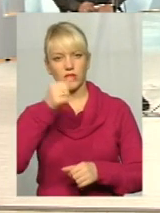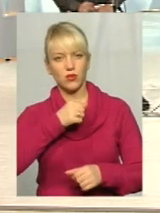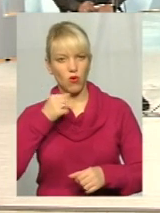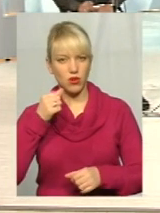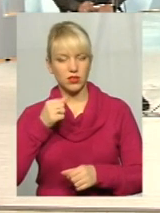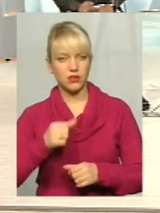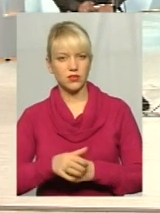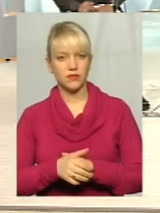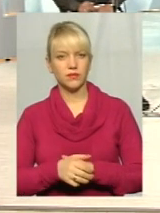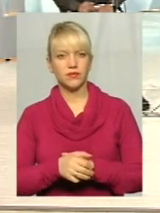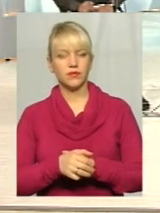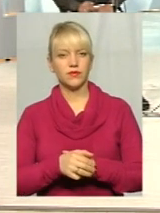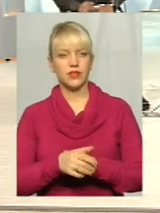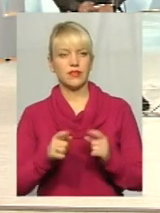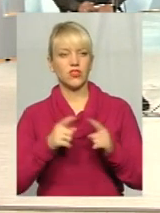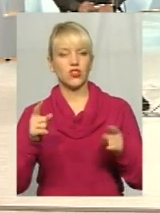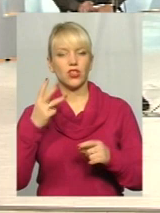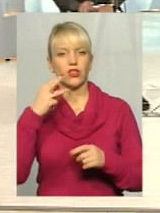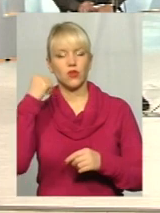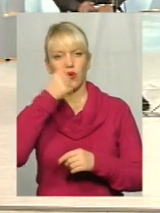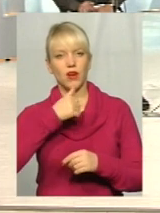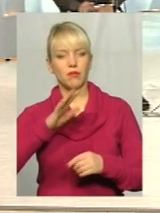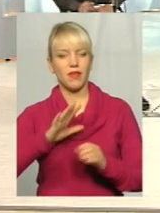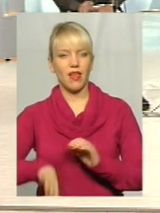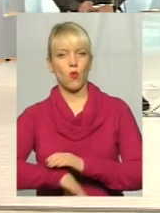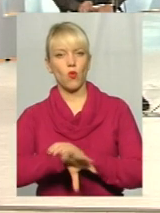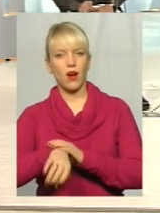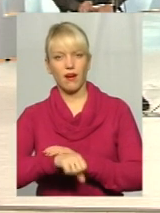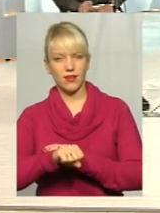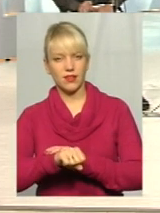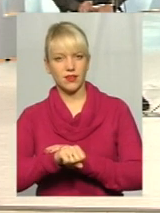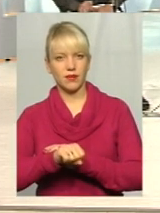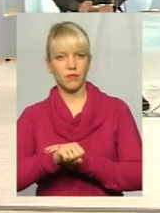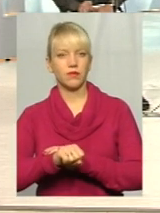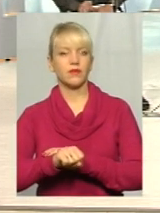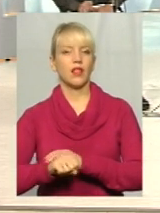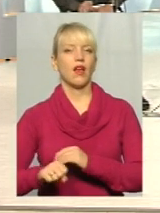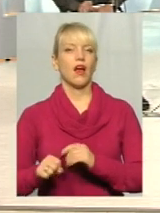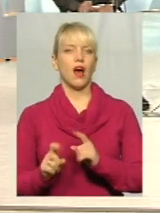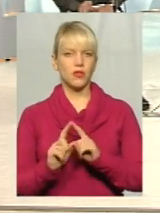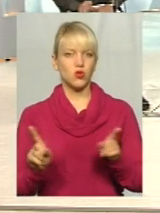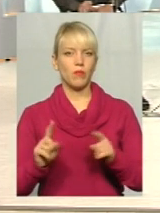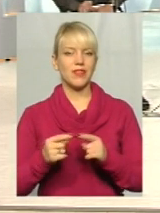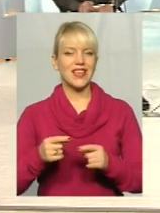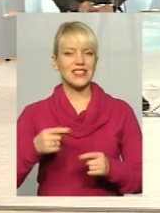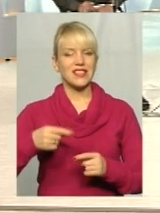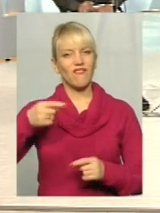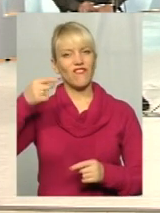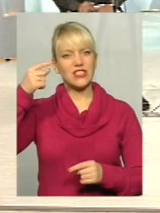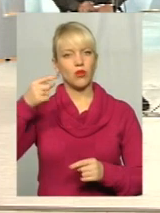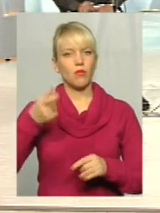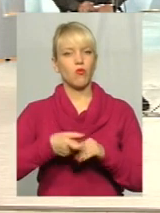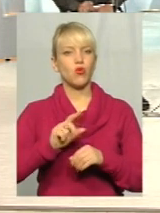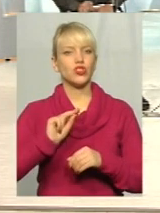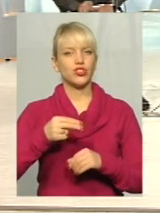в течінні трьох років було вкрадено, особливо з висоток, више дев'яти